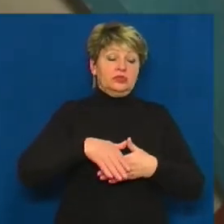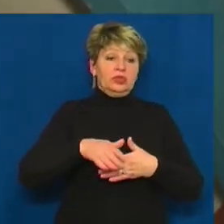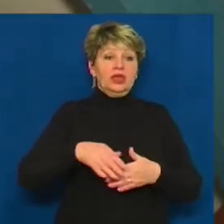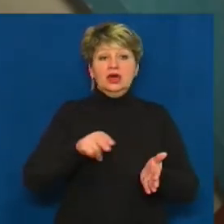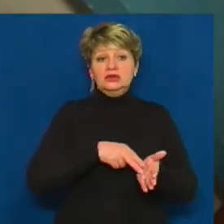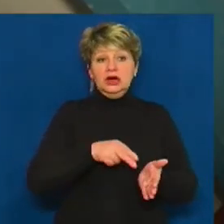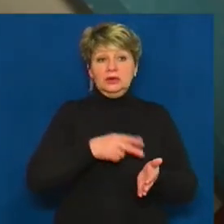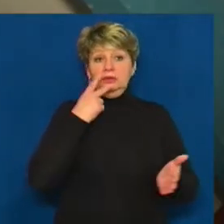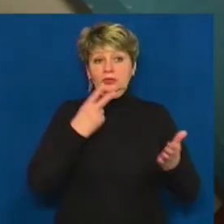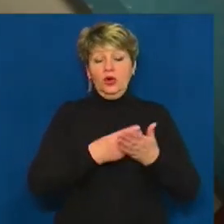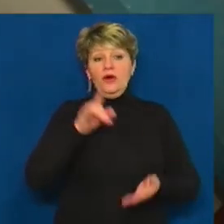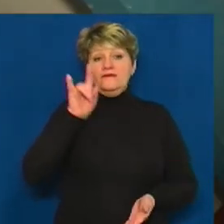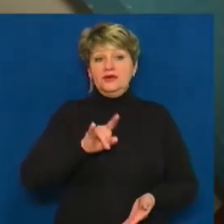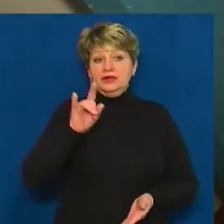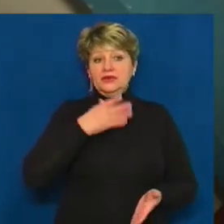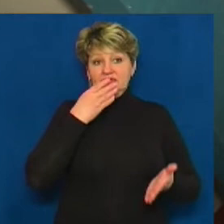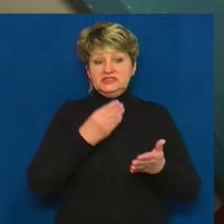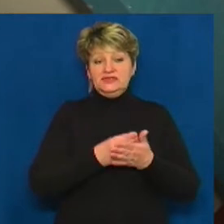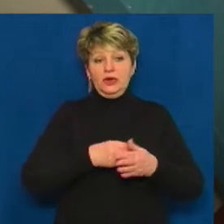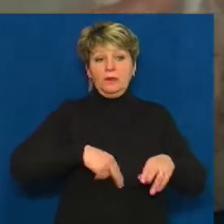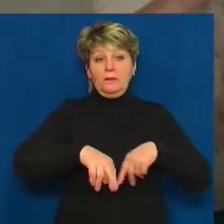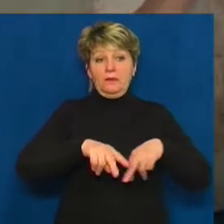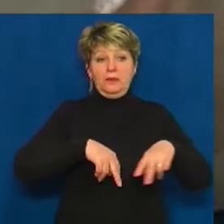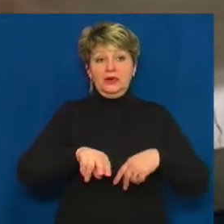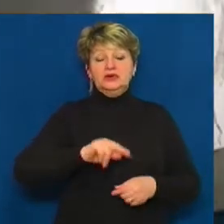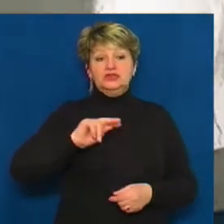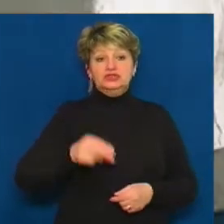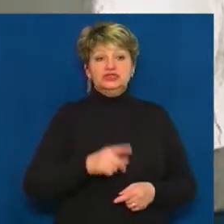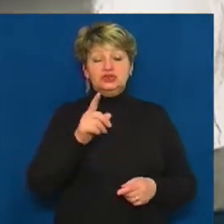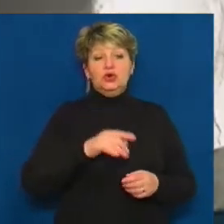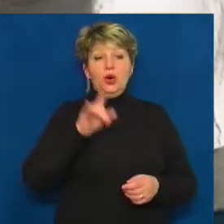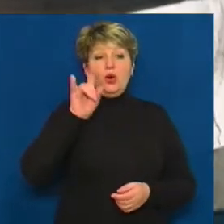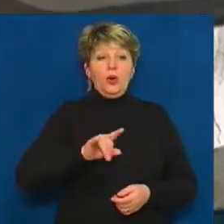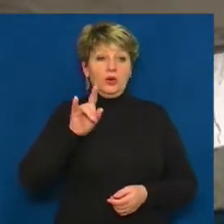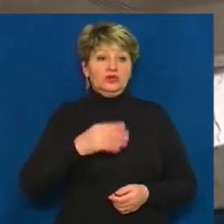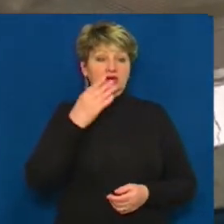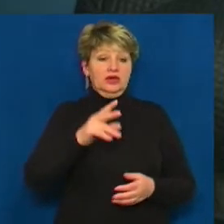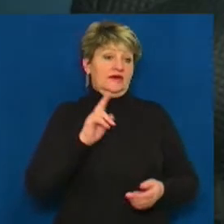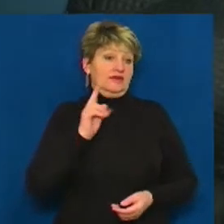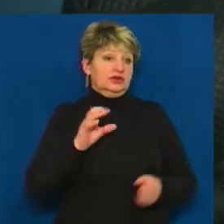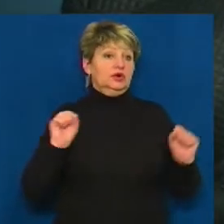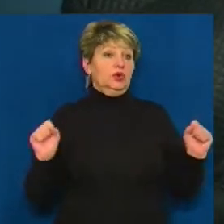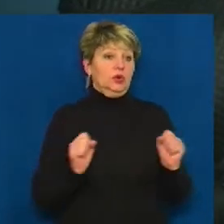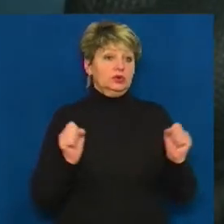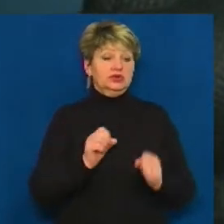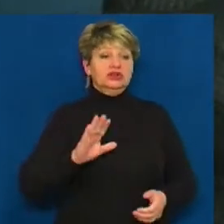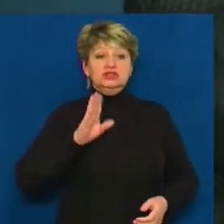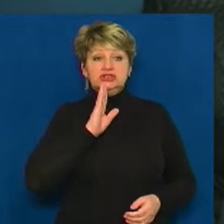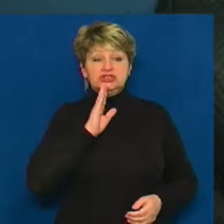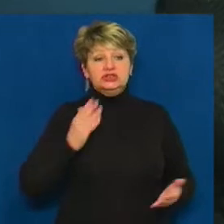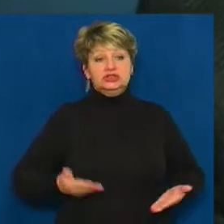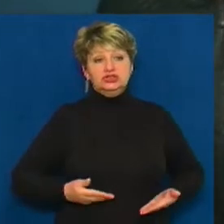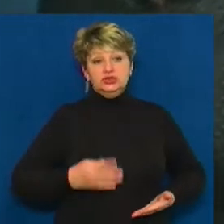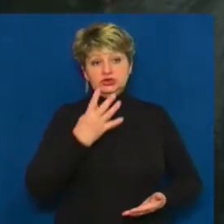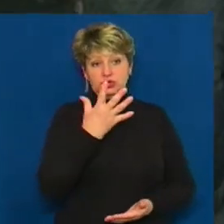Калініна демонструє вікна у своєму під'їзді. Каже, через щілини у вікнах у її квартирі холодно. Жінка мешкає тут 45